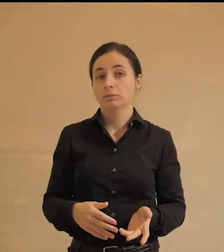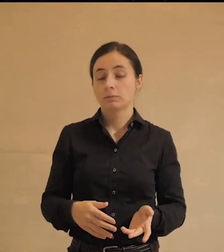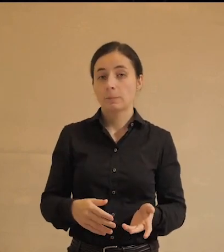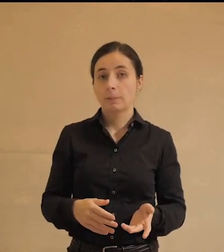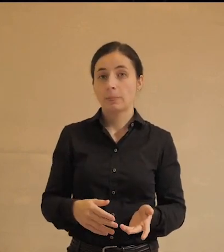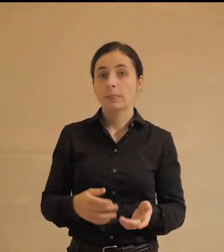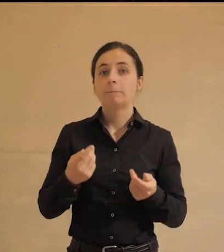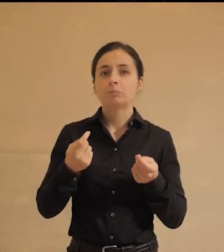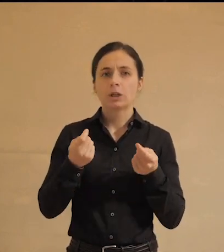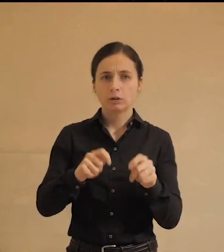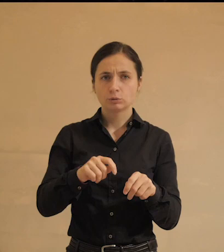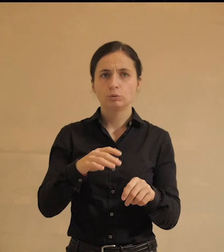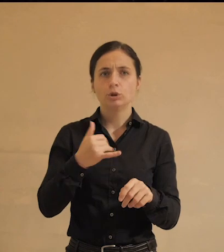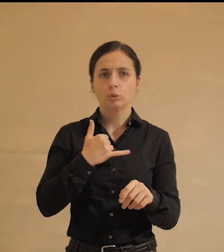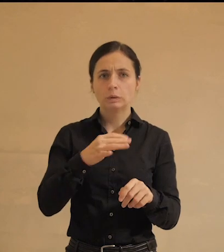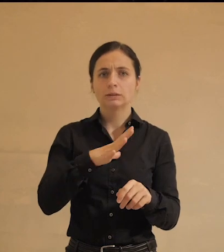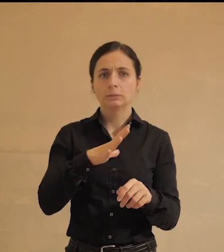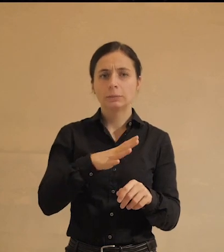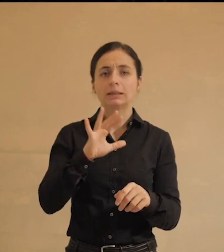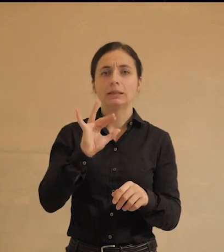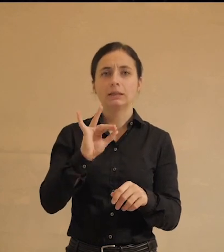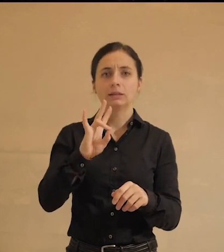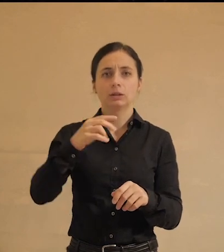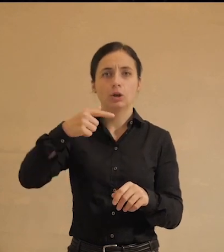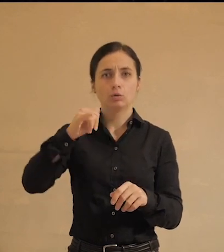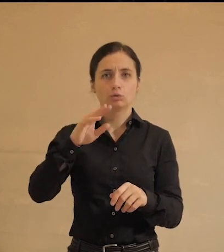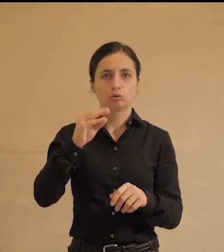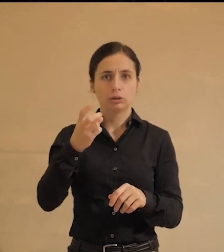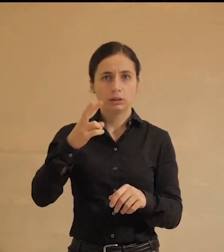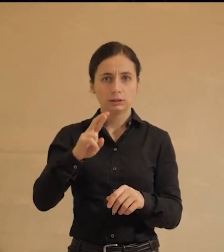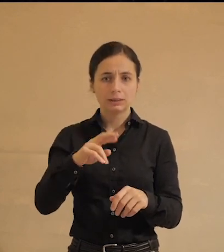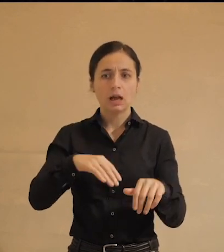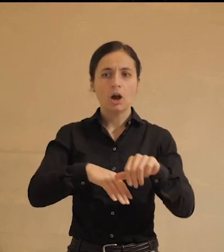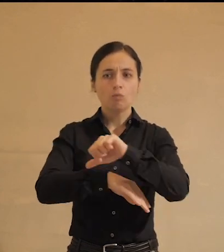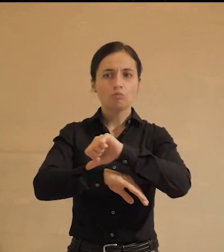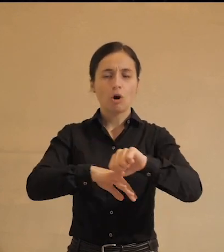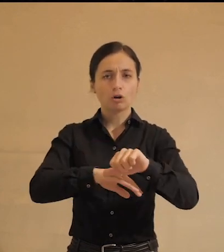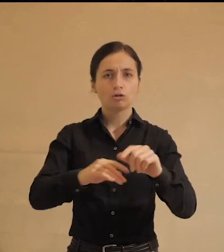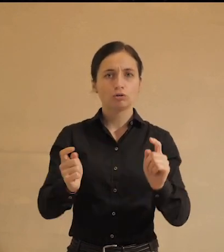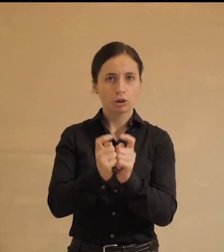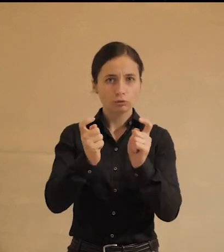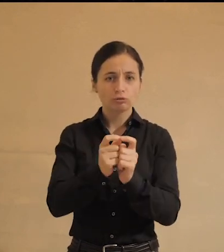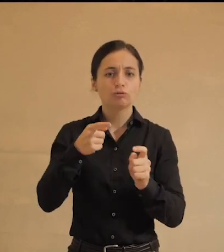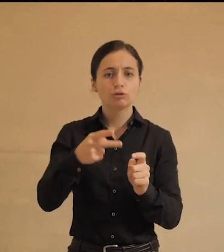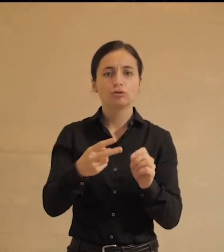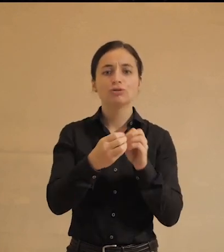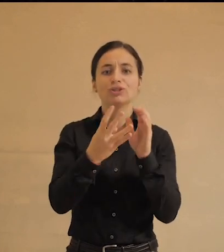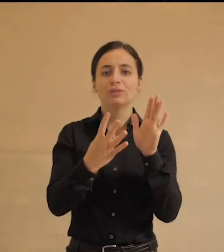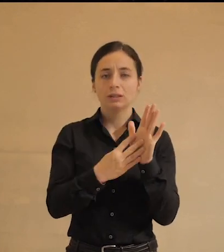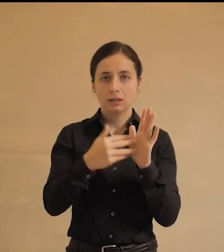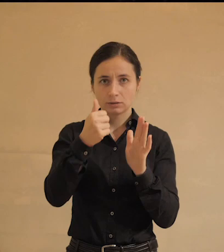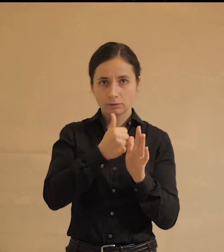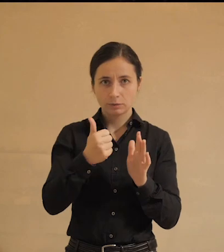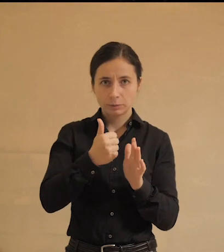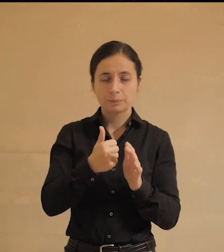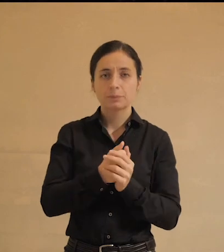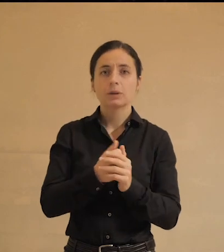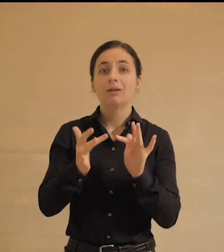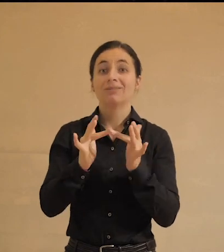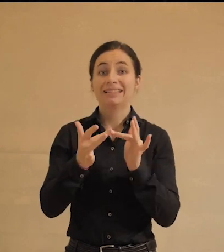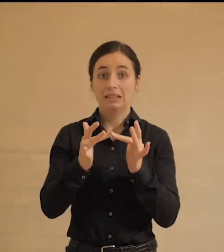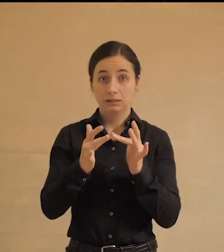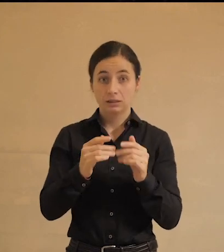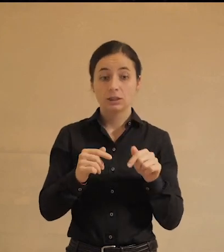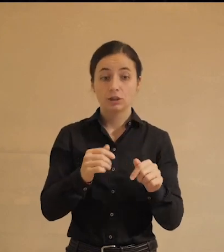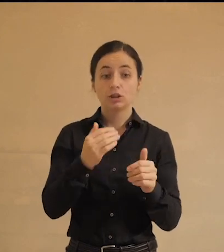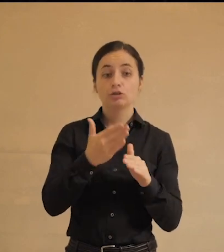Отключения были у нас в Ингушетии во время их пограничных конфликтов в 19-м году, отключение мобильного интернета в регионе,